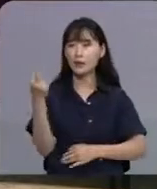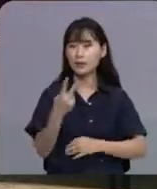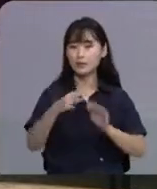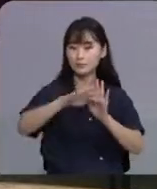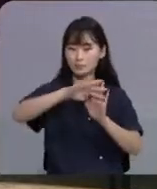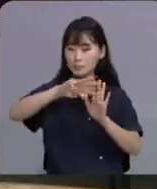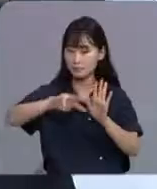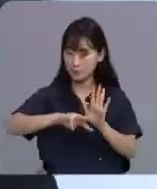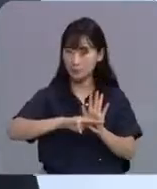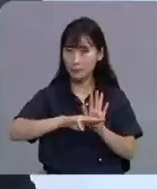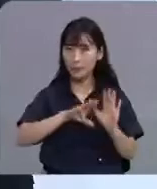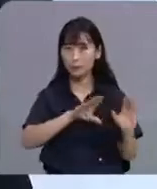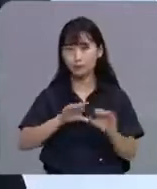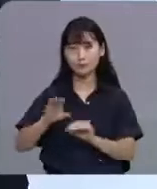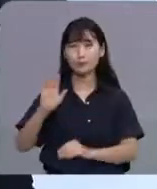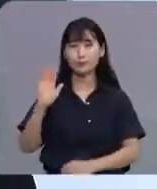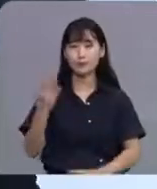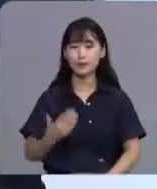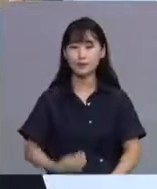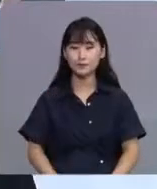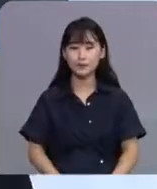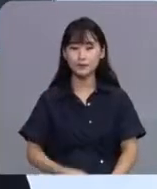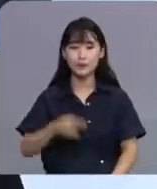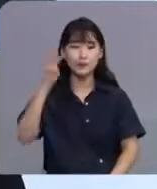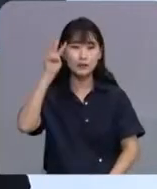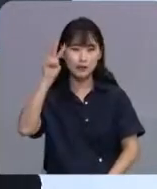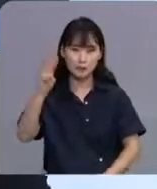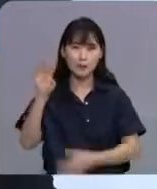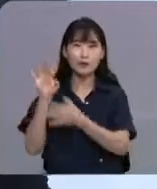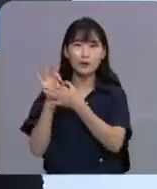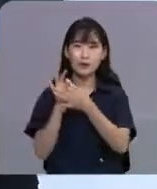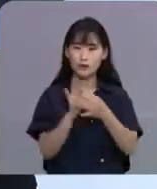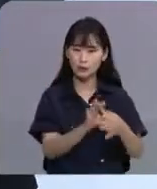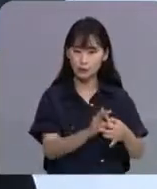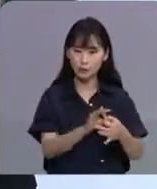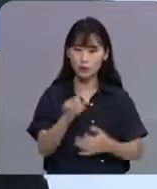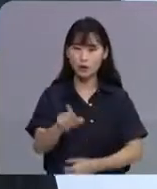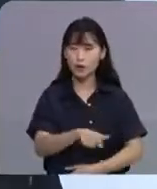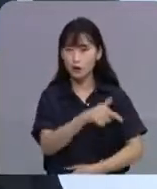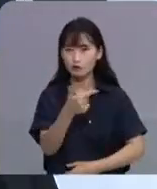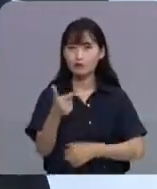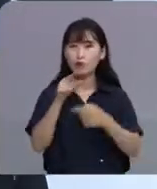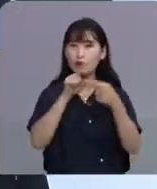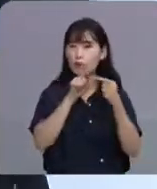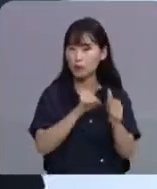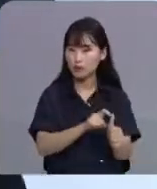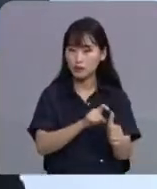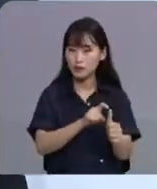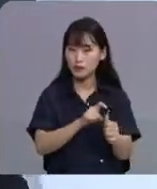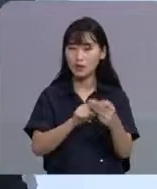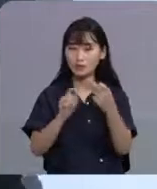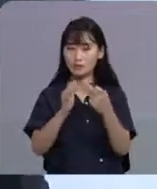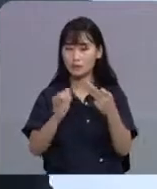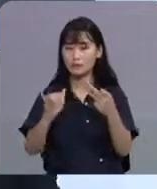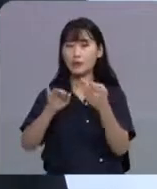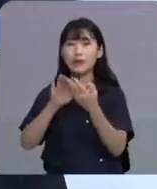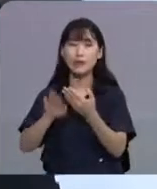3일 연속 1일 확진자 수가 13명 이하로 발생했습니다.